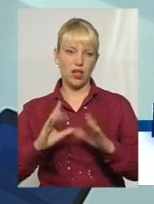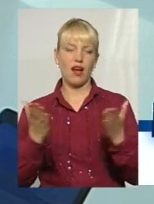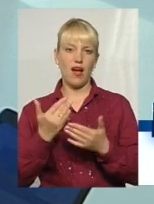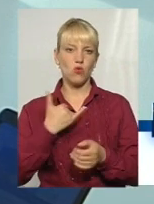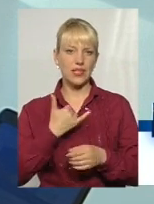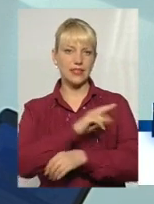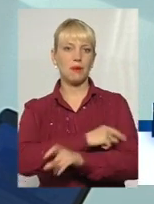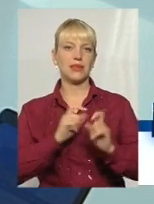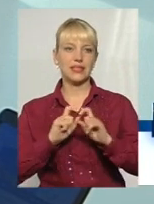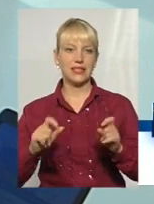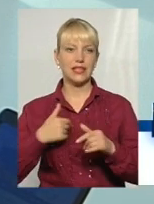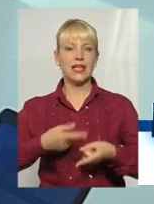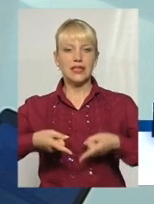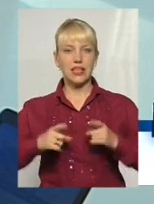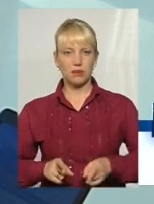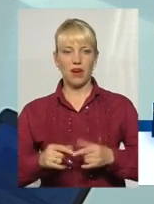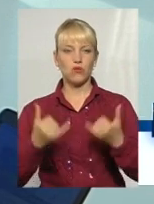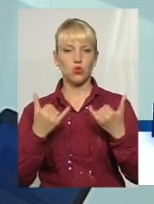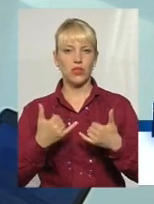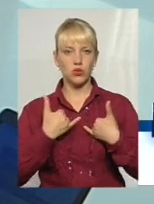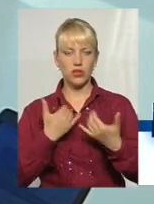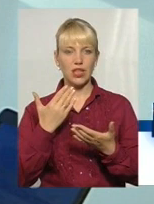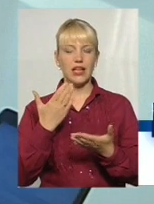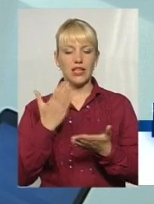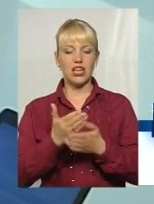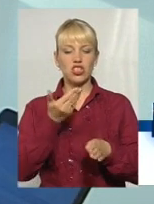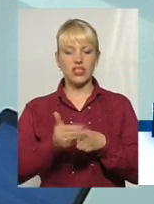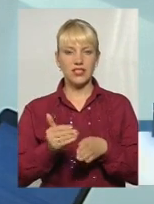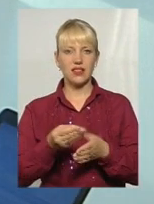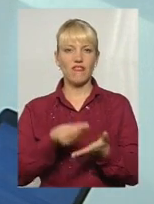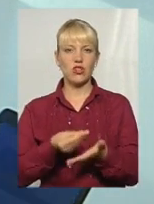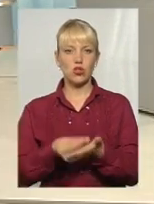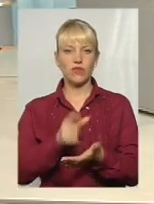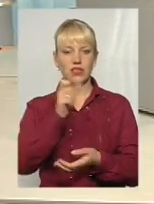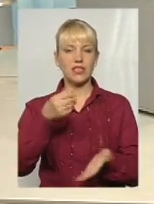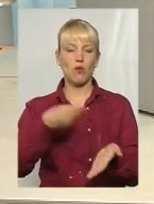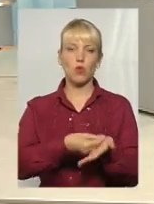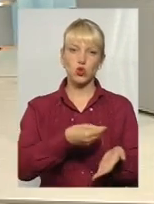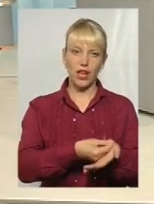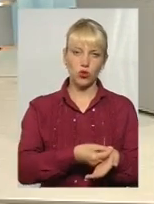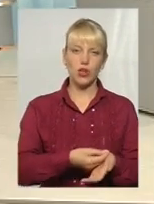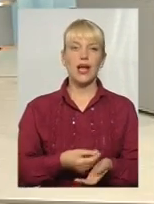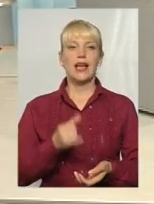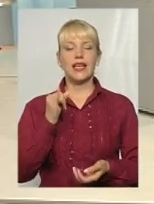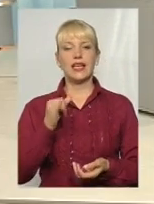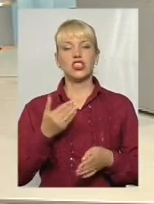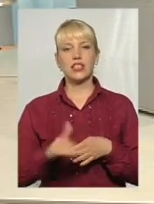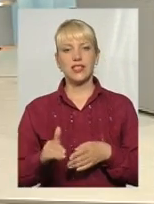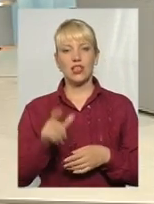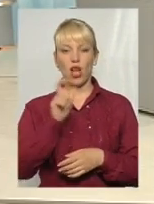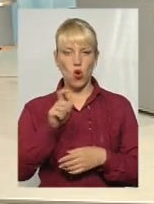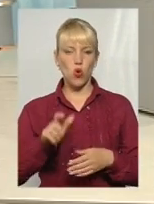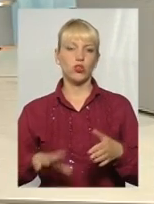Я думаю, що, розумієте, насправді сьогодні йде частина фінансування з бюджету і частина люди, скажімо,